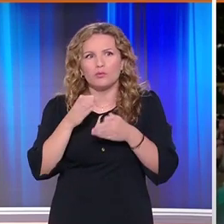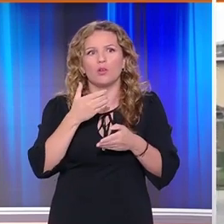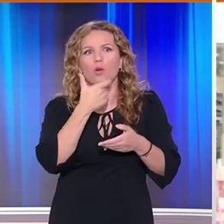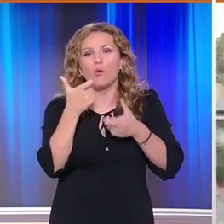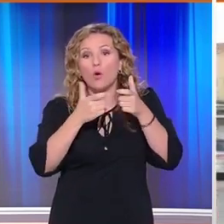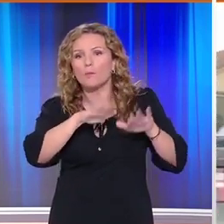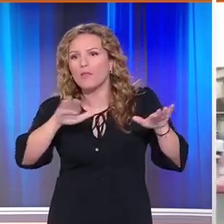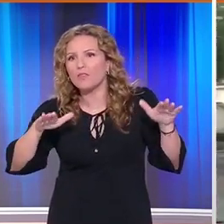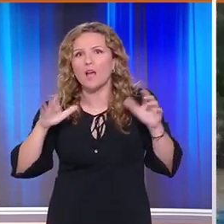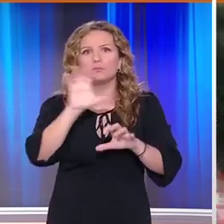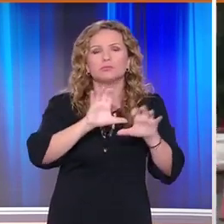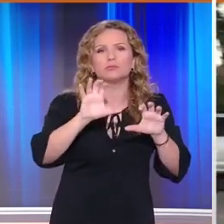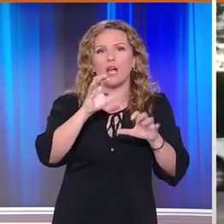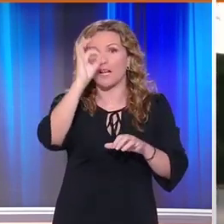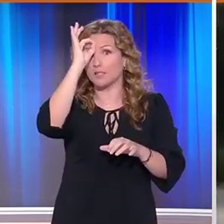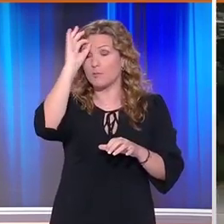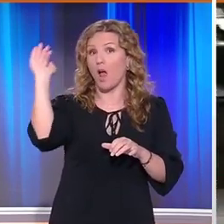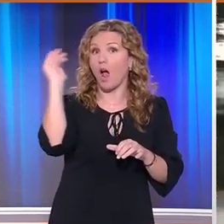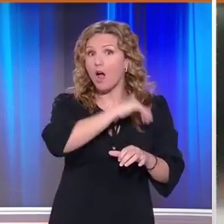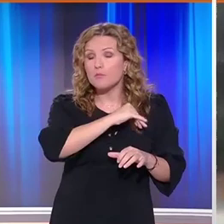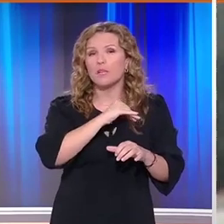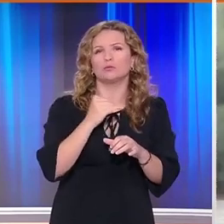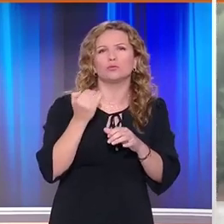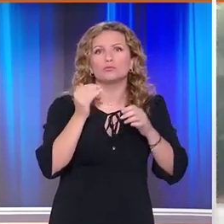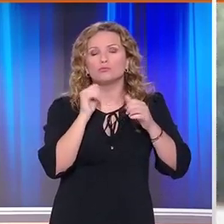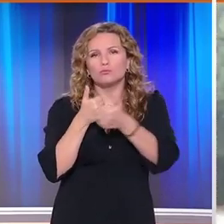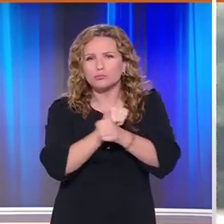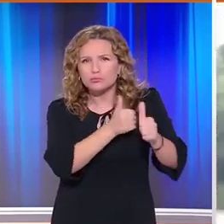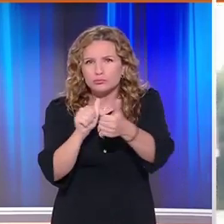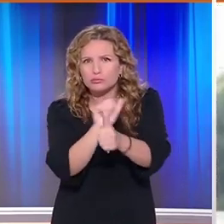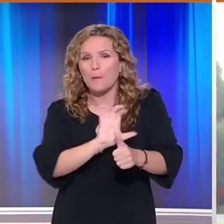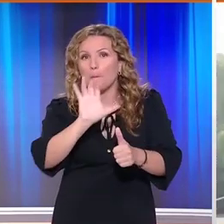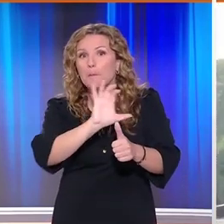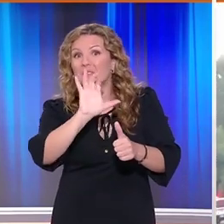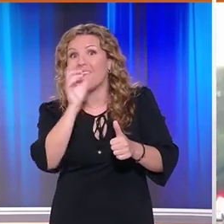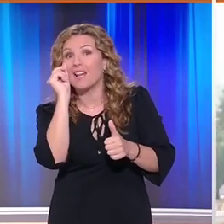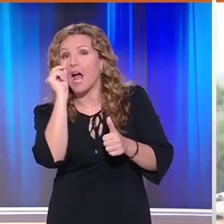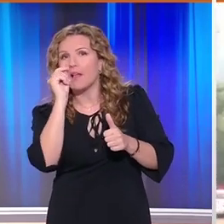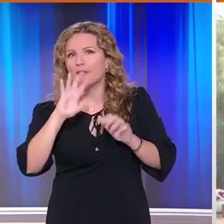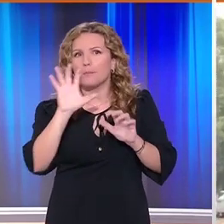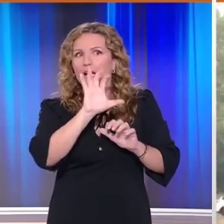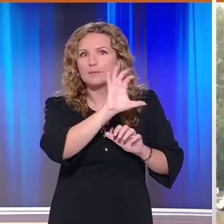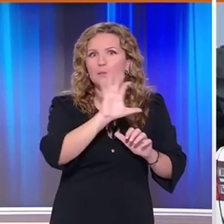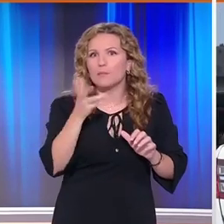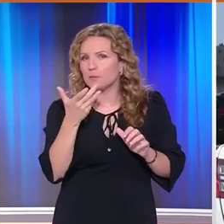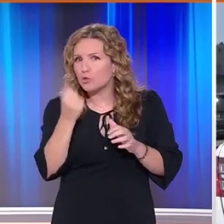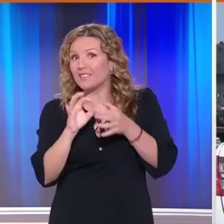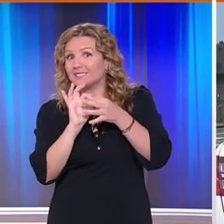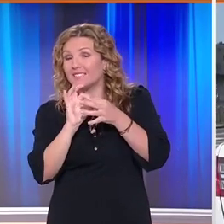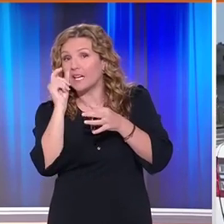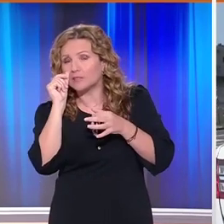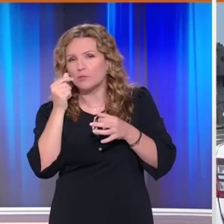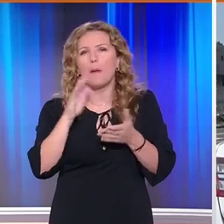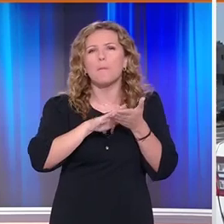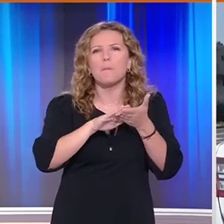Οι αστυνομικοί αμέσως ξεκίνησαν ένα ανθρώπο κυνηγητό για τον εντοπισμό πιθανού συνεργού του δράστη αφού